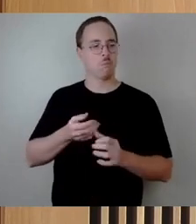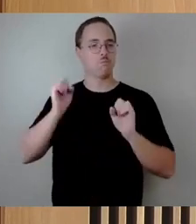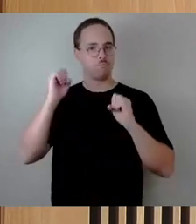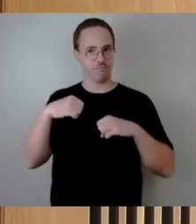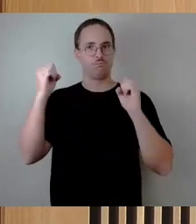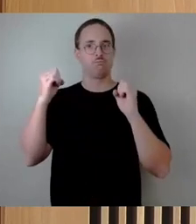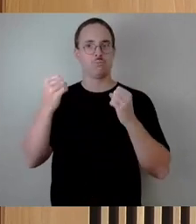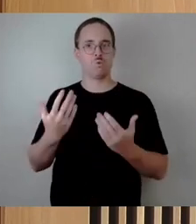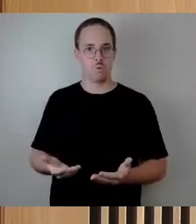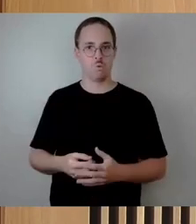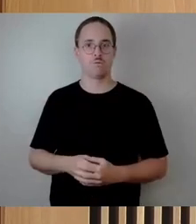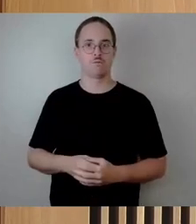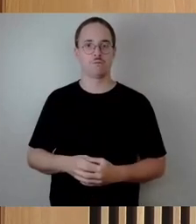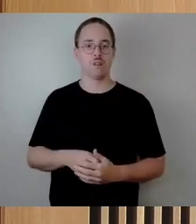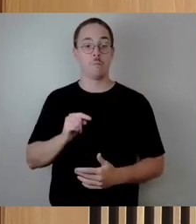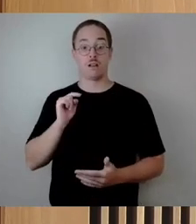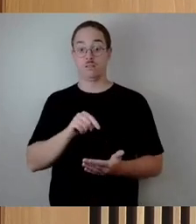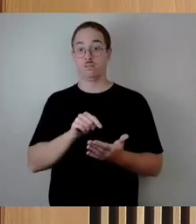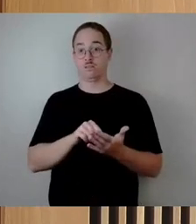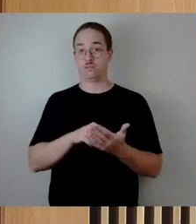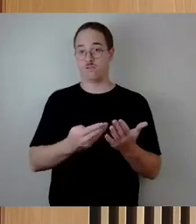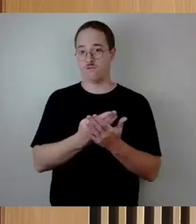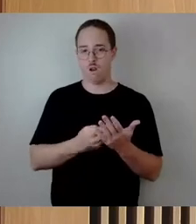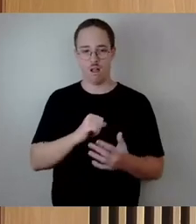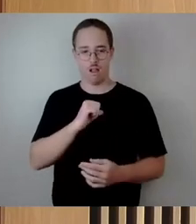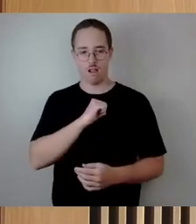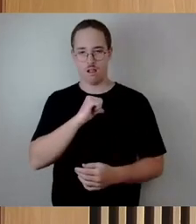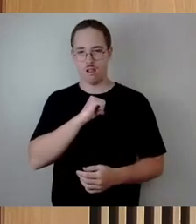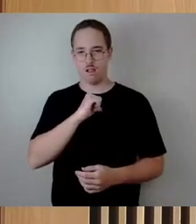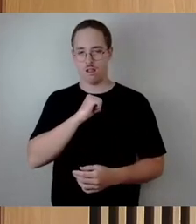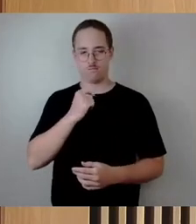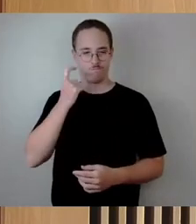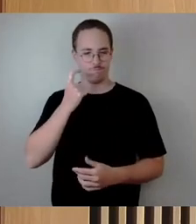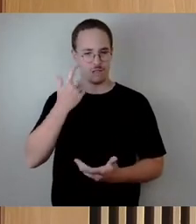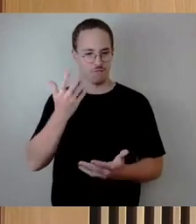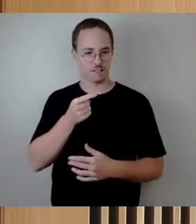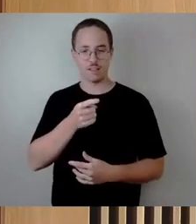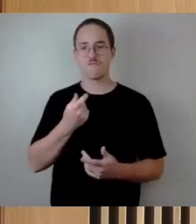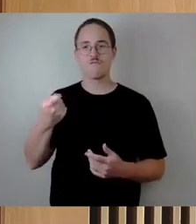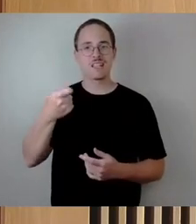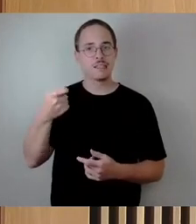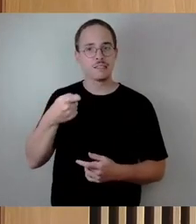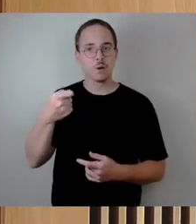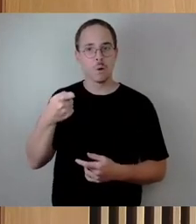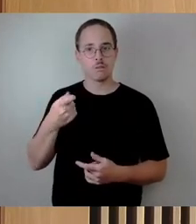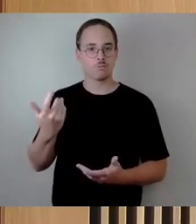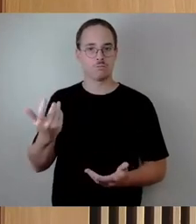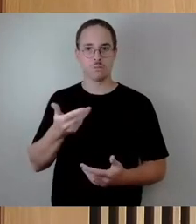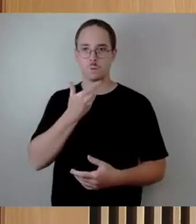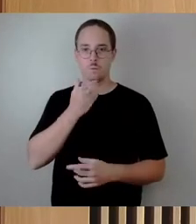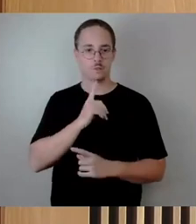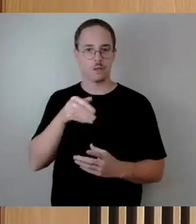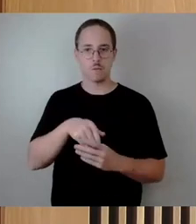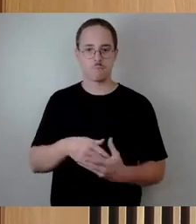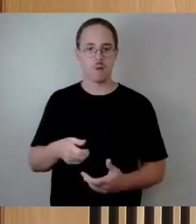Finanzierung aufgewiesen hat. Das heißt, vom Amt her wurde uns eine Vorlage gegeben, die nicht ausfinanziert gewesen ist. Da wurde dann immer